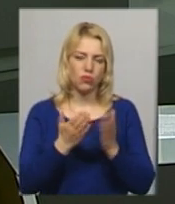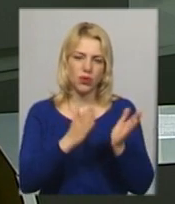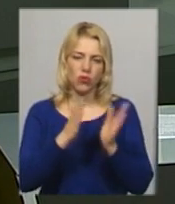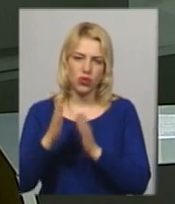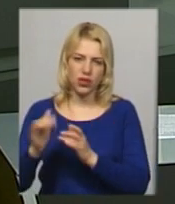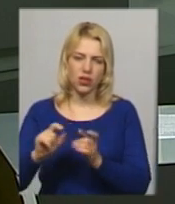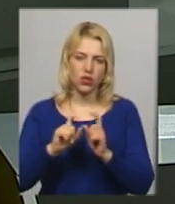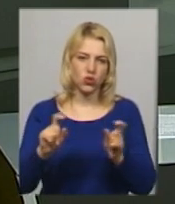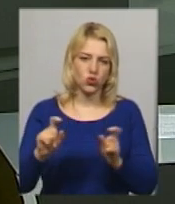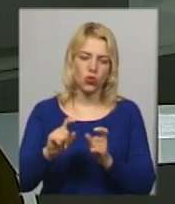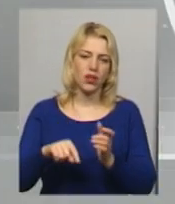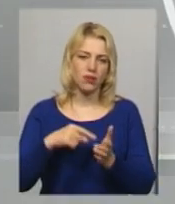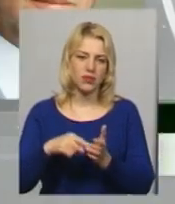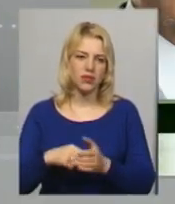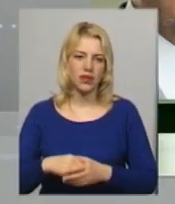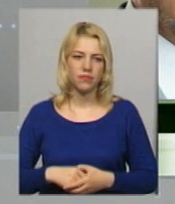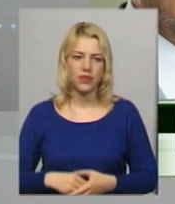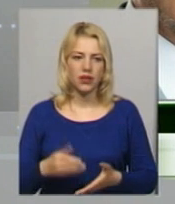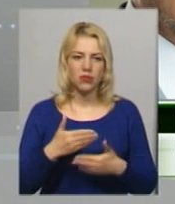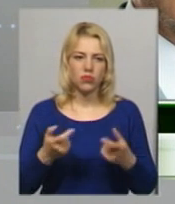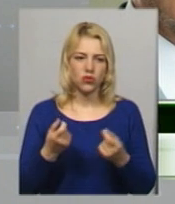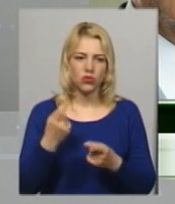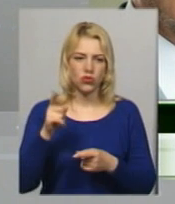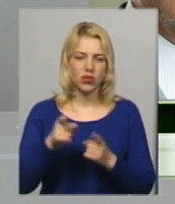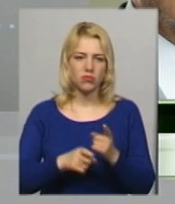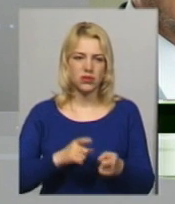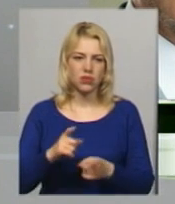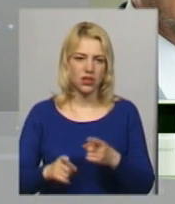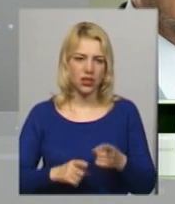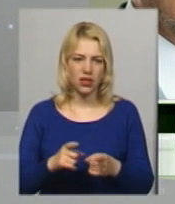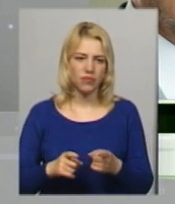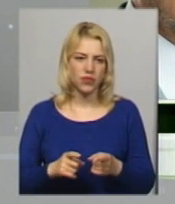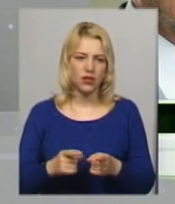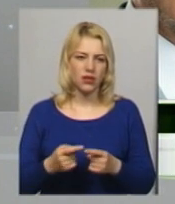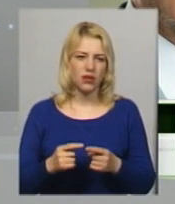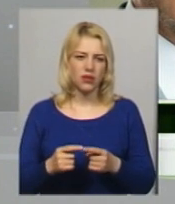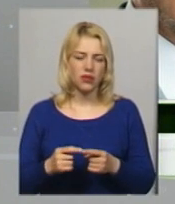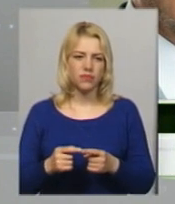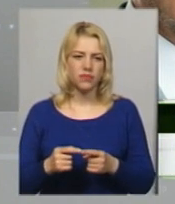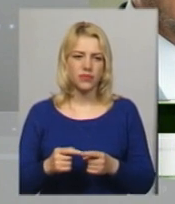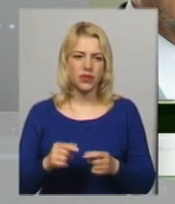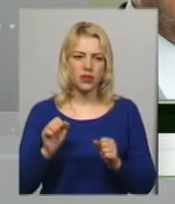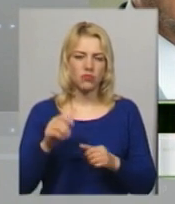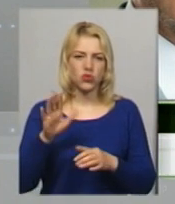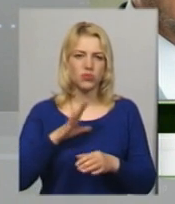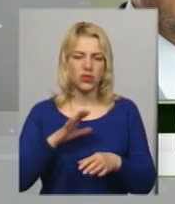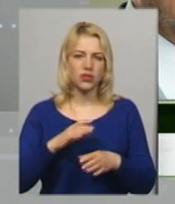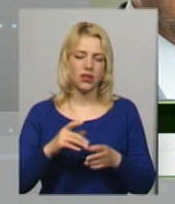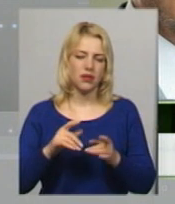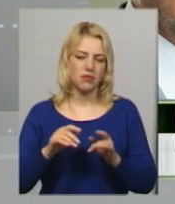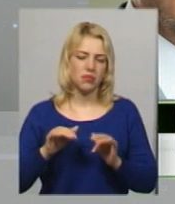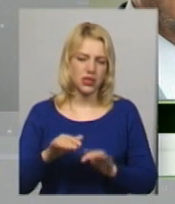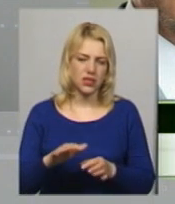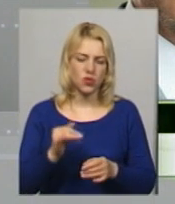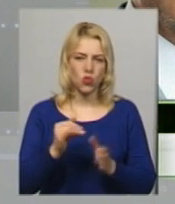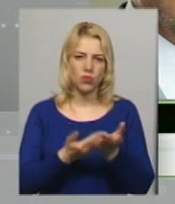школах міста. Ми трохи його там змістили, проводимо жаловні ці мероприємства і в бібліотеках,